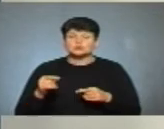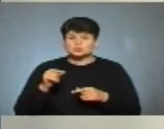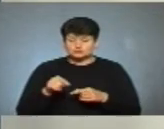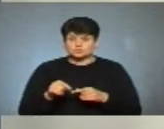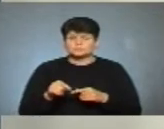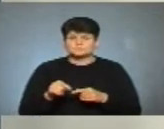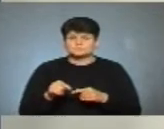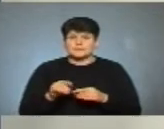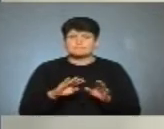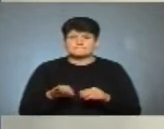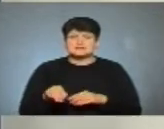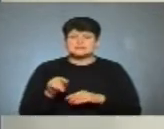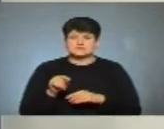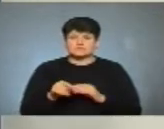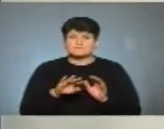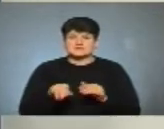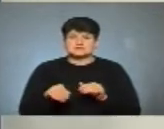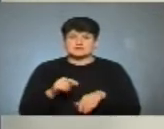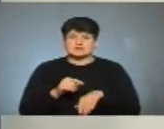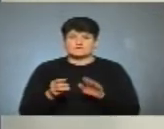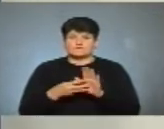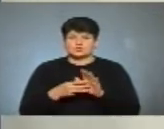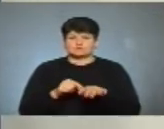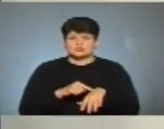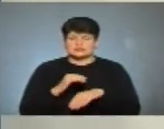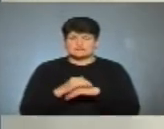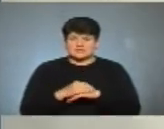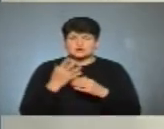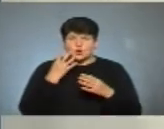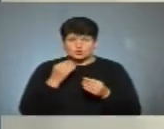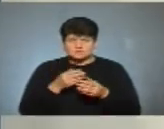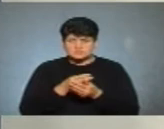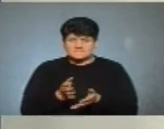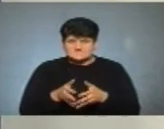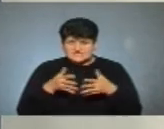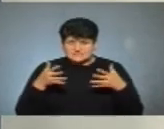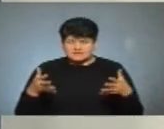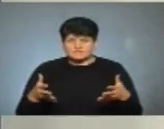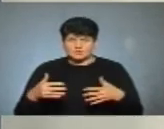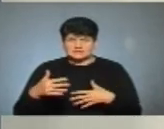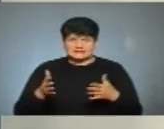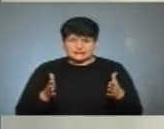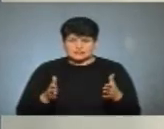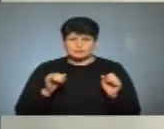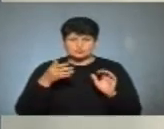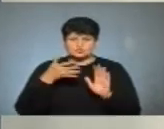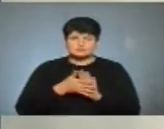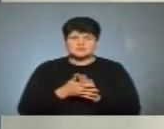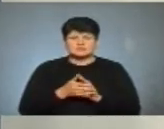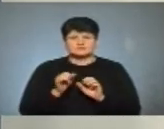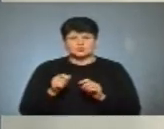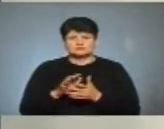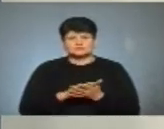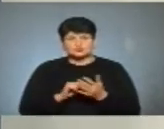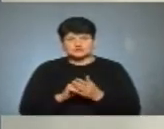відповідно, вже після того, після восьмій години вечора, коли, відповідно, вже розпаковуються виборчі скриньки, можна зрозуміти, чи бюлетень пошкоджений, чи ні.